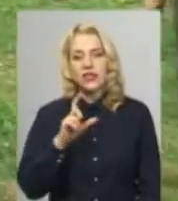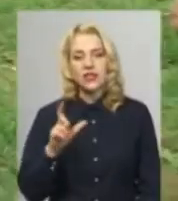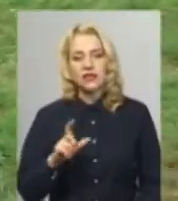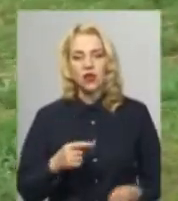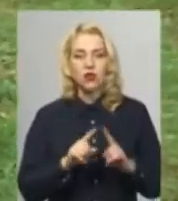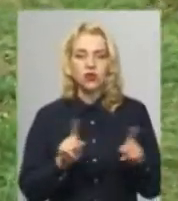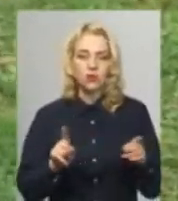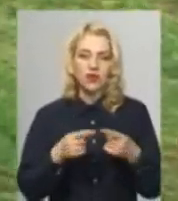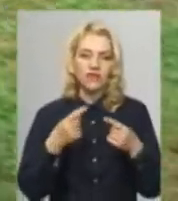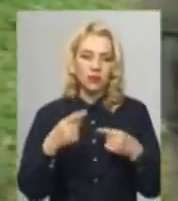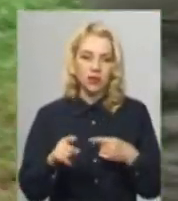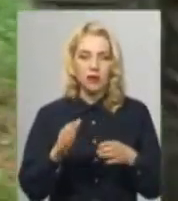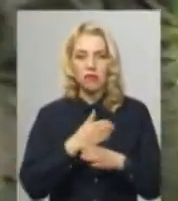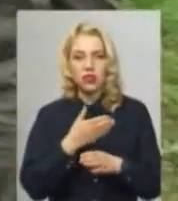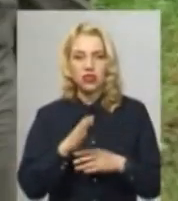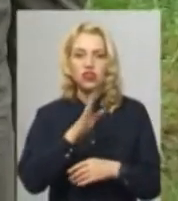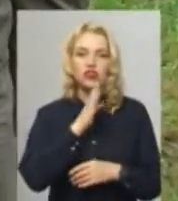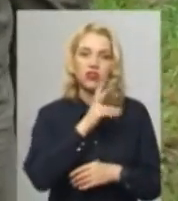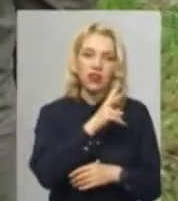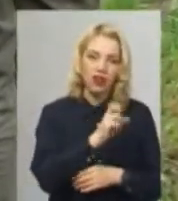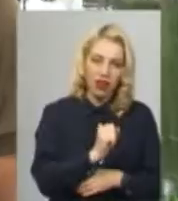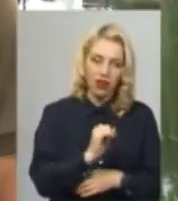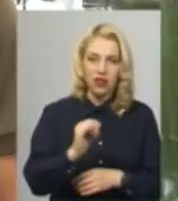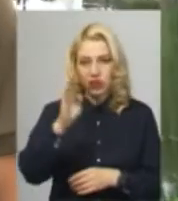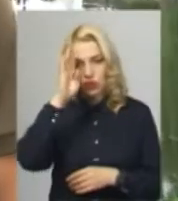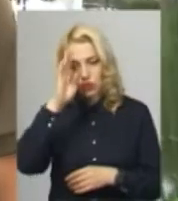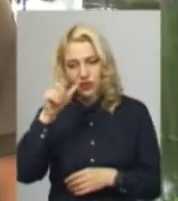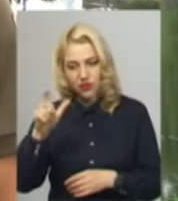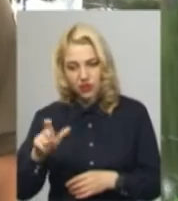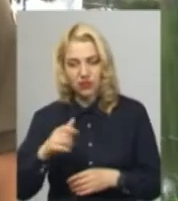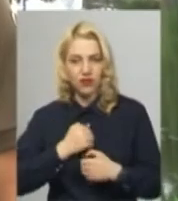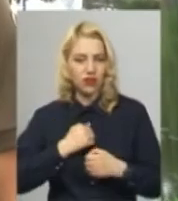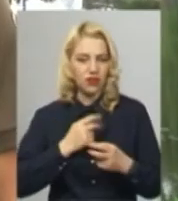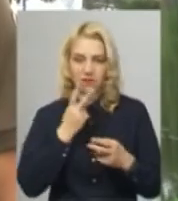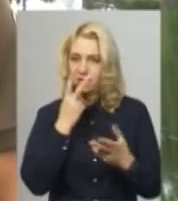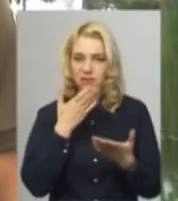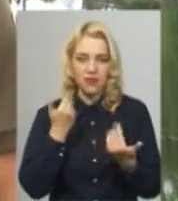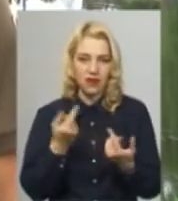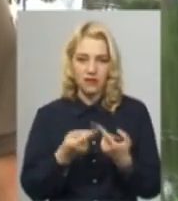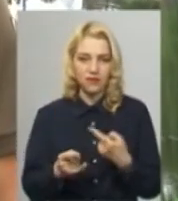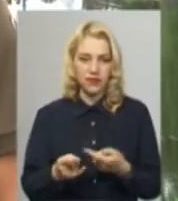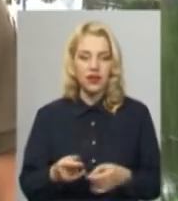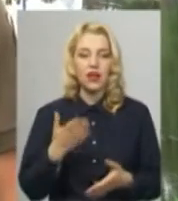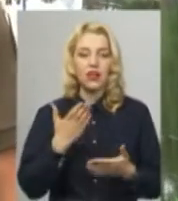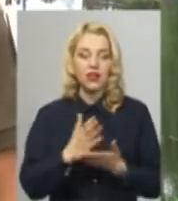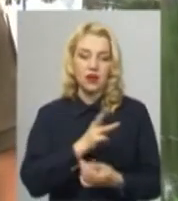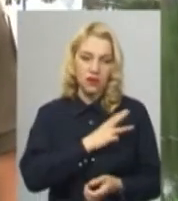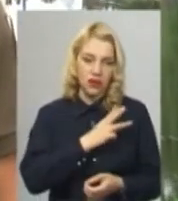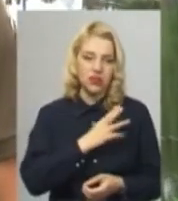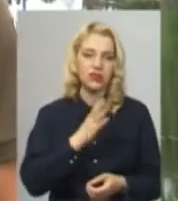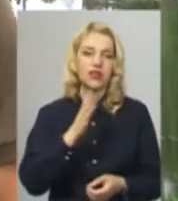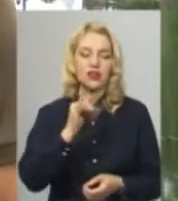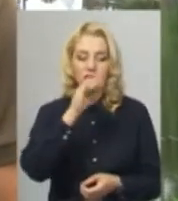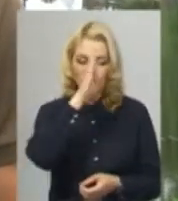відмінності між жінкою-кінологиною та чоловіком-кінологом не бачить. Якщо є бажання, то і дівчина буде гарний кінолог, і чоловік буде